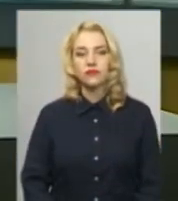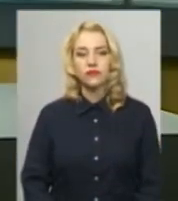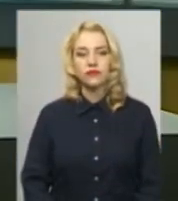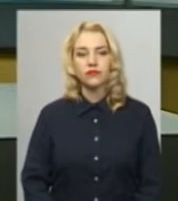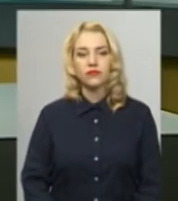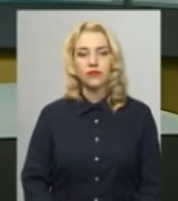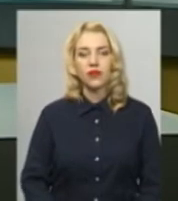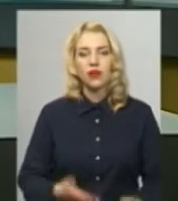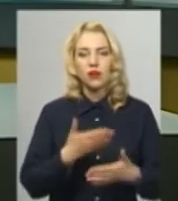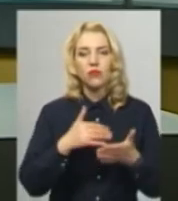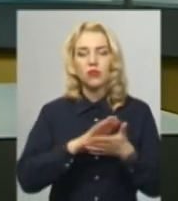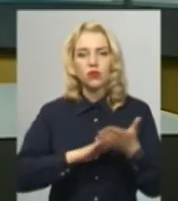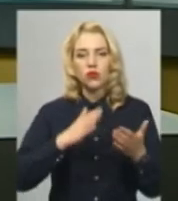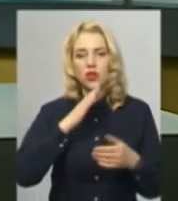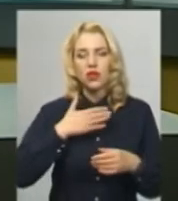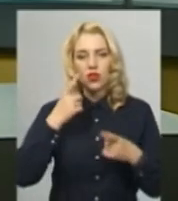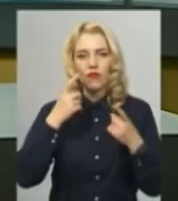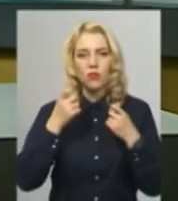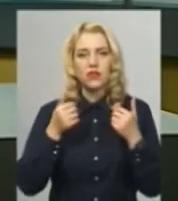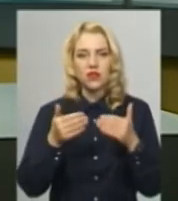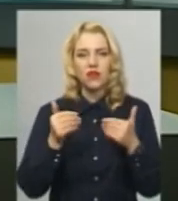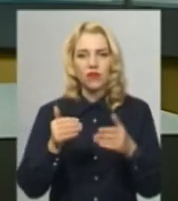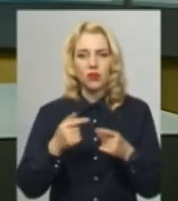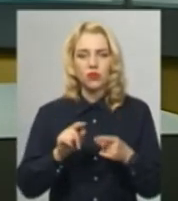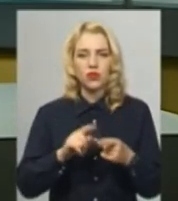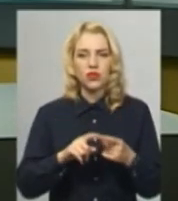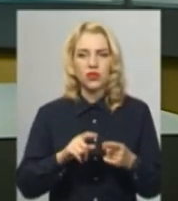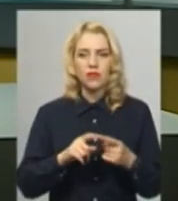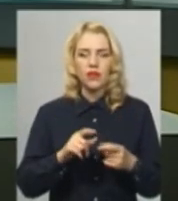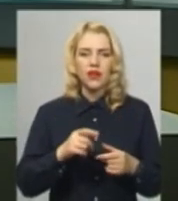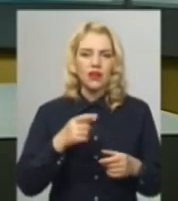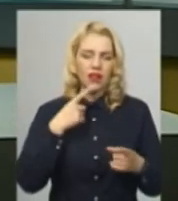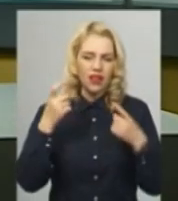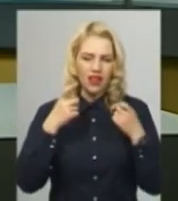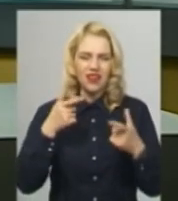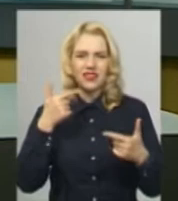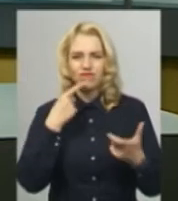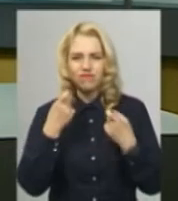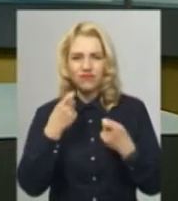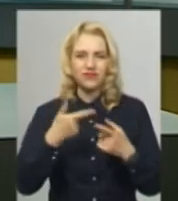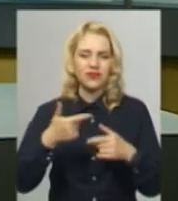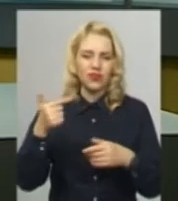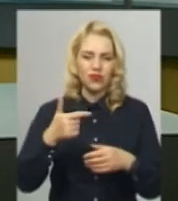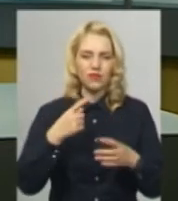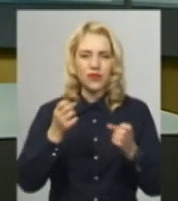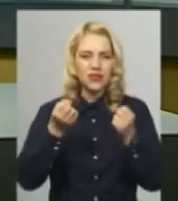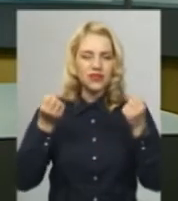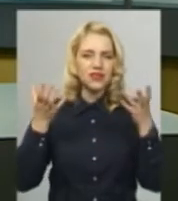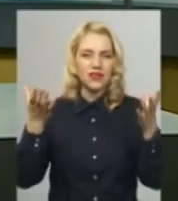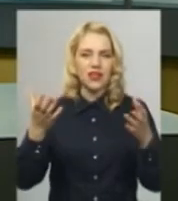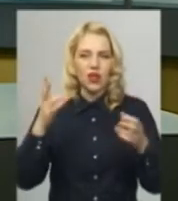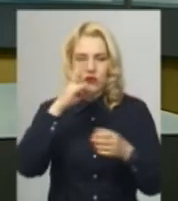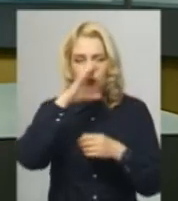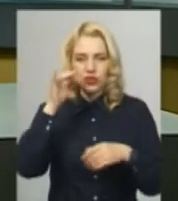Ми продовжимо наш інформаційний випуск. Лайка, нетверези, гучна музика, сколонок, яскраве світло у нічний час.